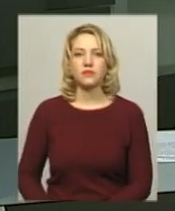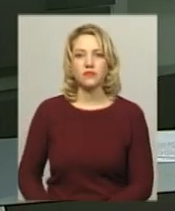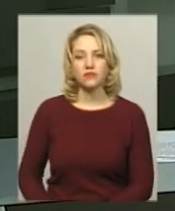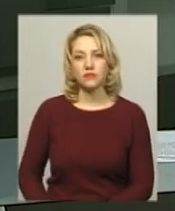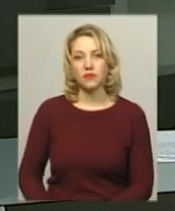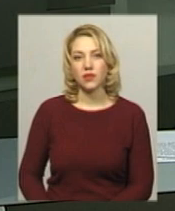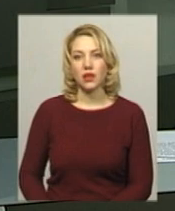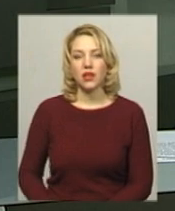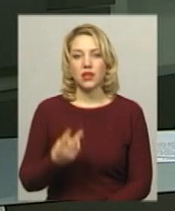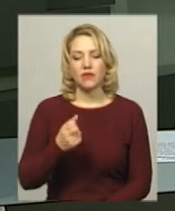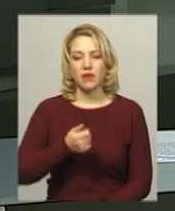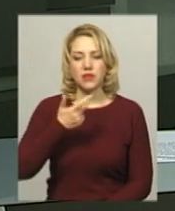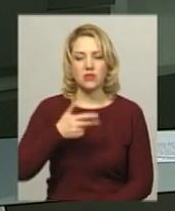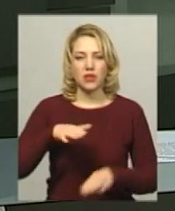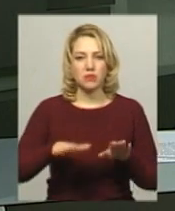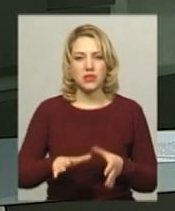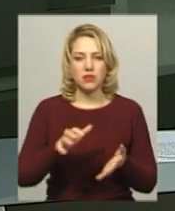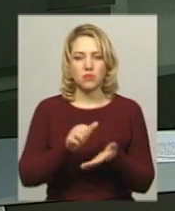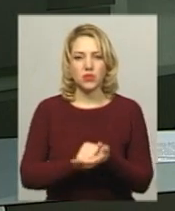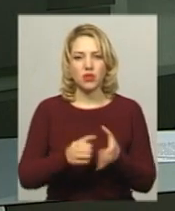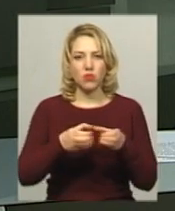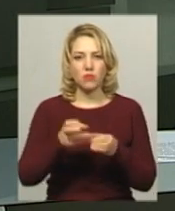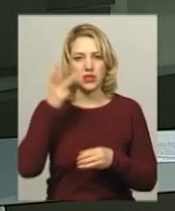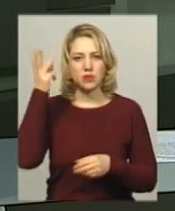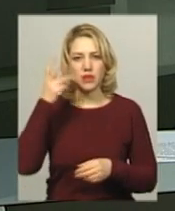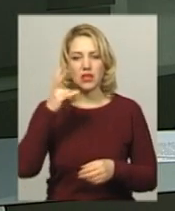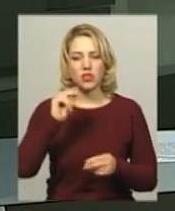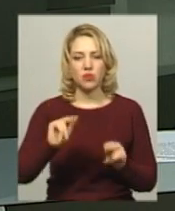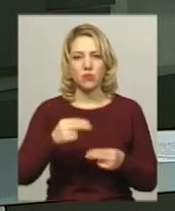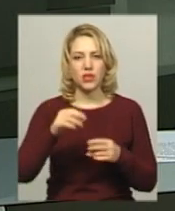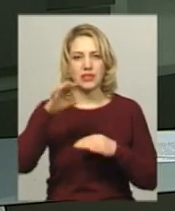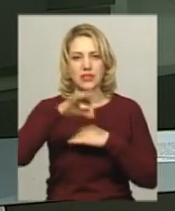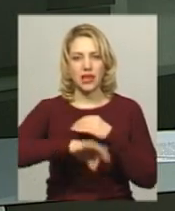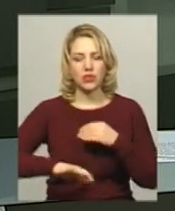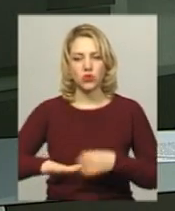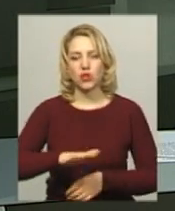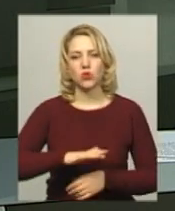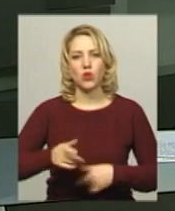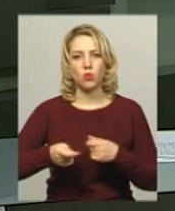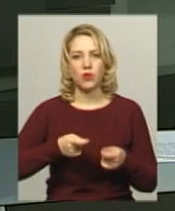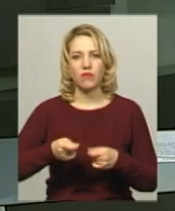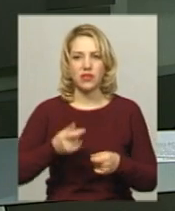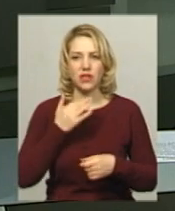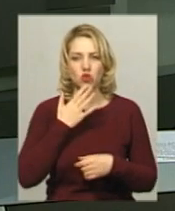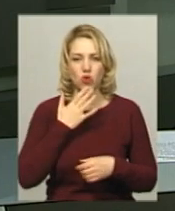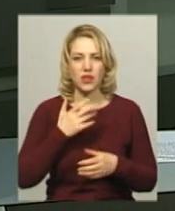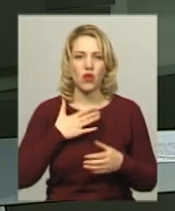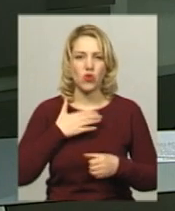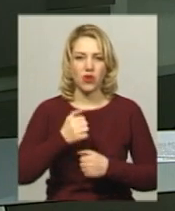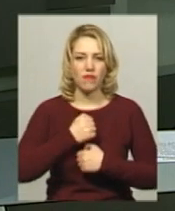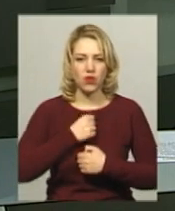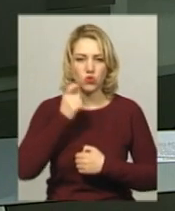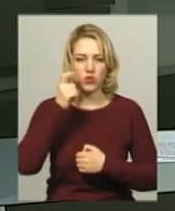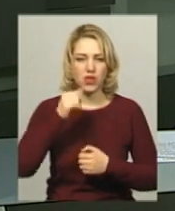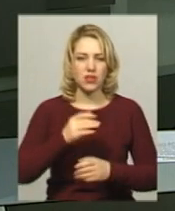Два призових місця посіли команди з Хмельниччини на чемпіонаті Західного територіального управління Національної гвардії України з